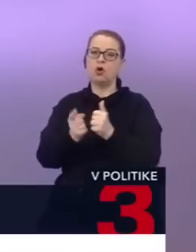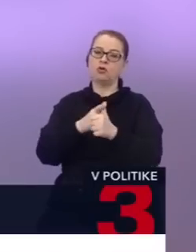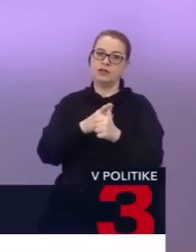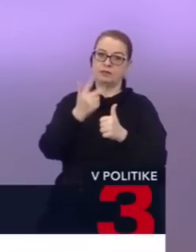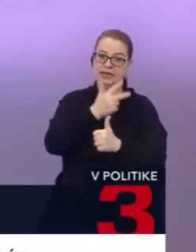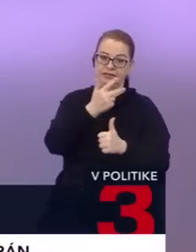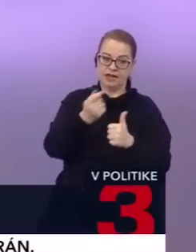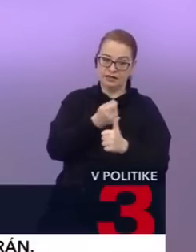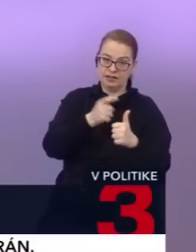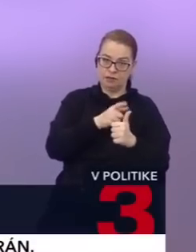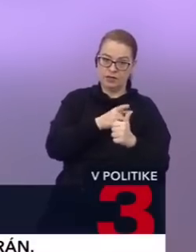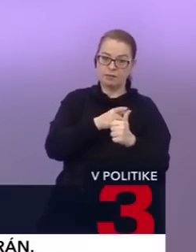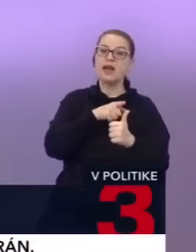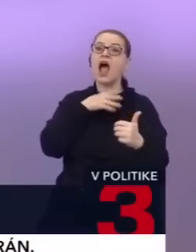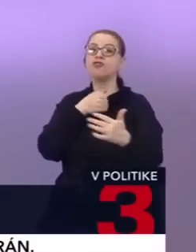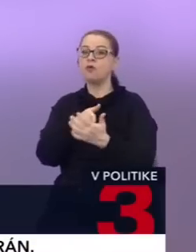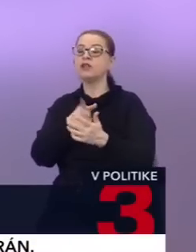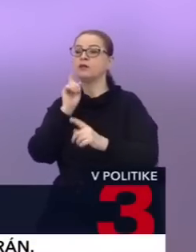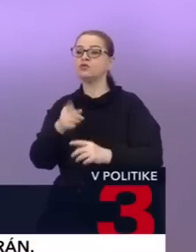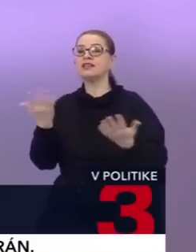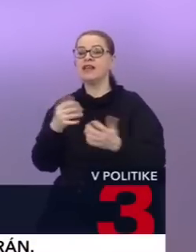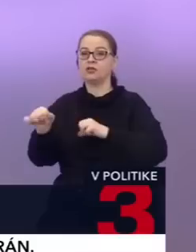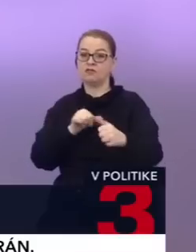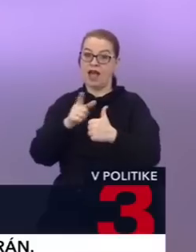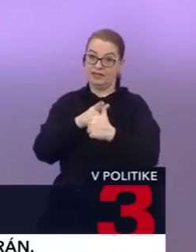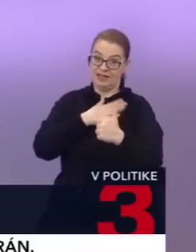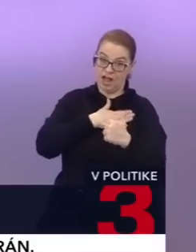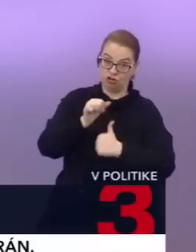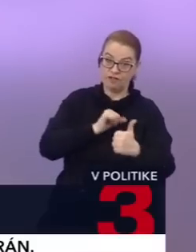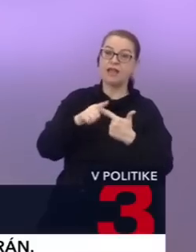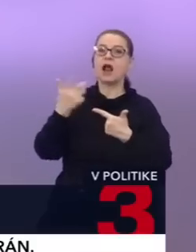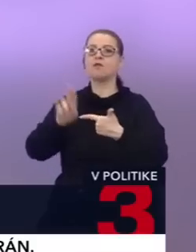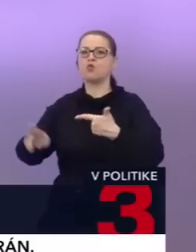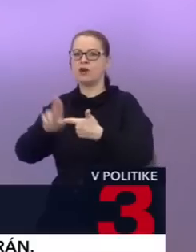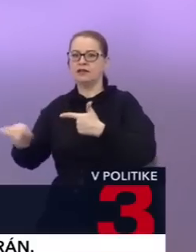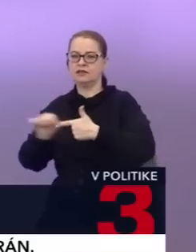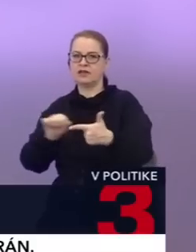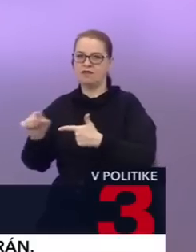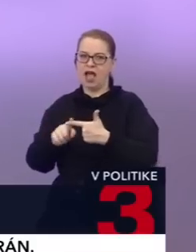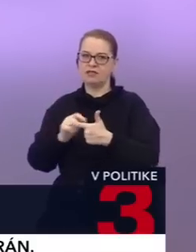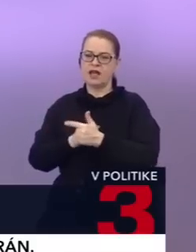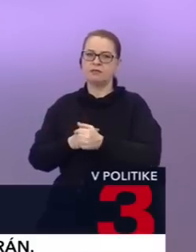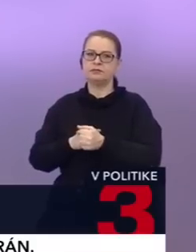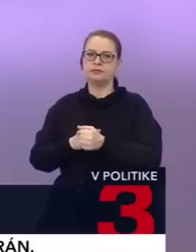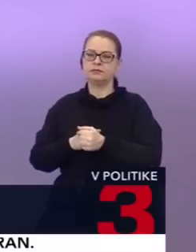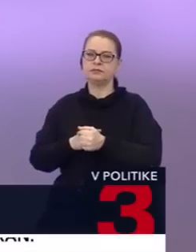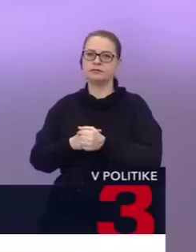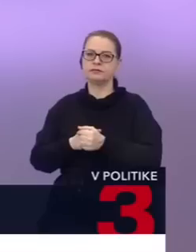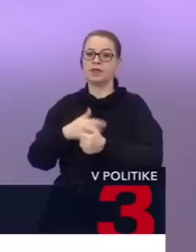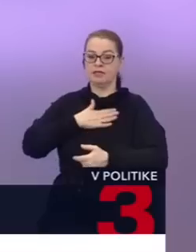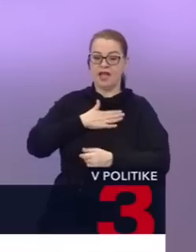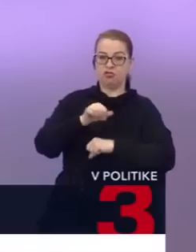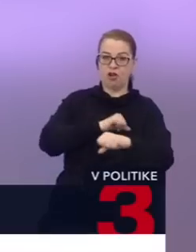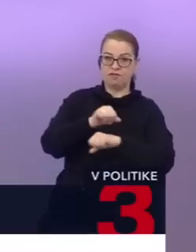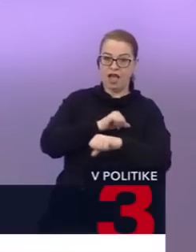septembri a dovtedy musí niekto vládnuť. A tam je na výber. Naša vláda alebo úradnická vláda. A tak, ako som povedal, pri našej vláde je